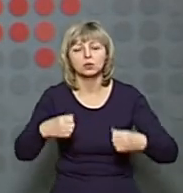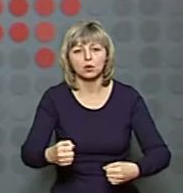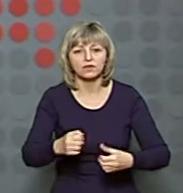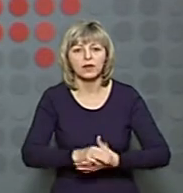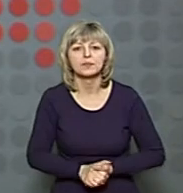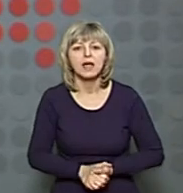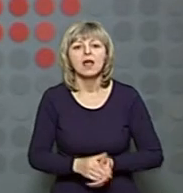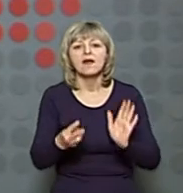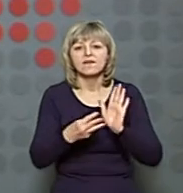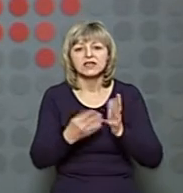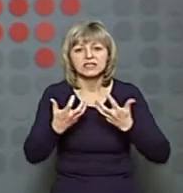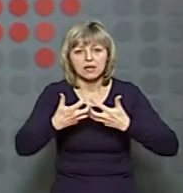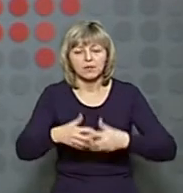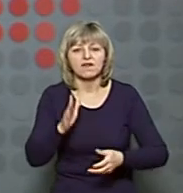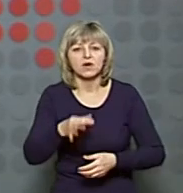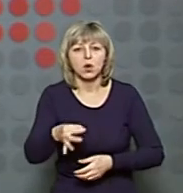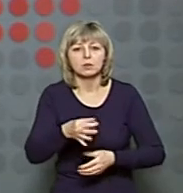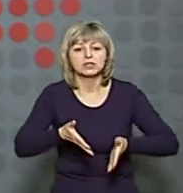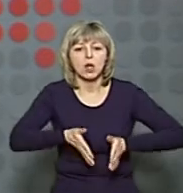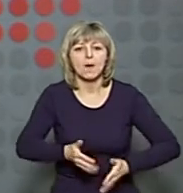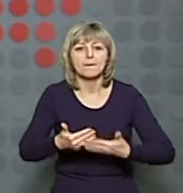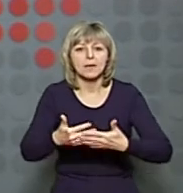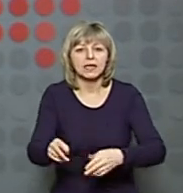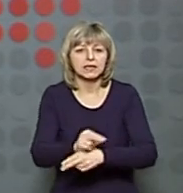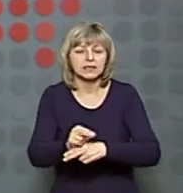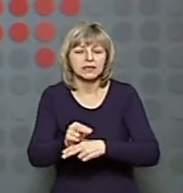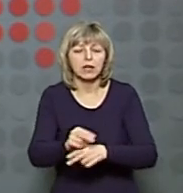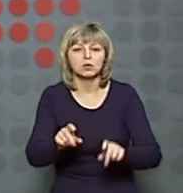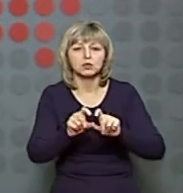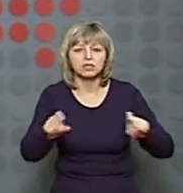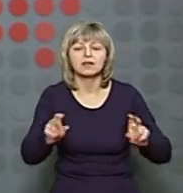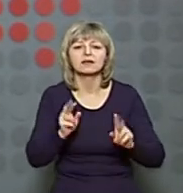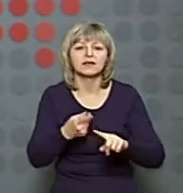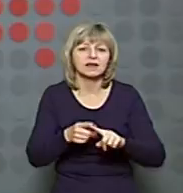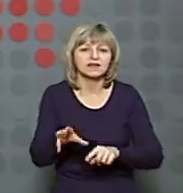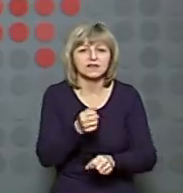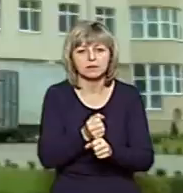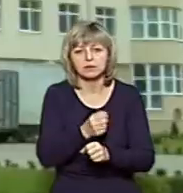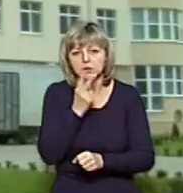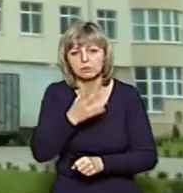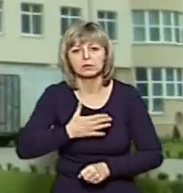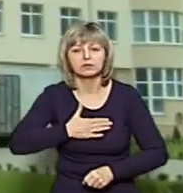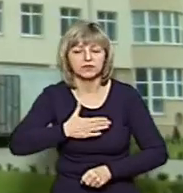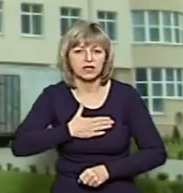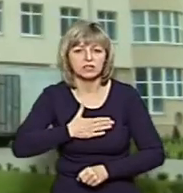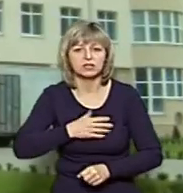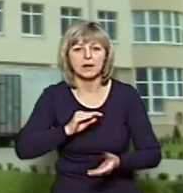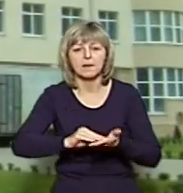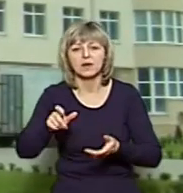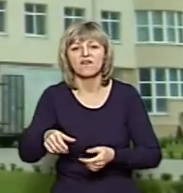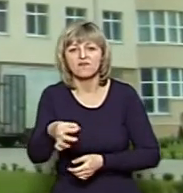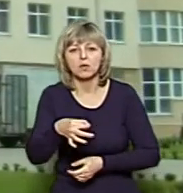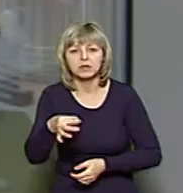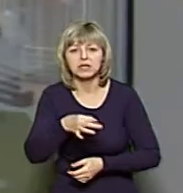Ващенюк. Вісім з них в обласному перинатальному центрі. Як вони працюють, бачив Вадим Панафідін. В